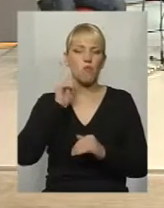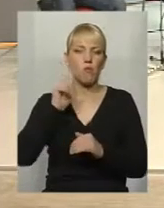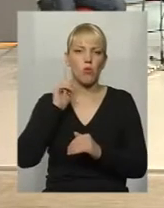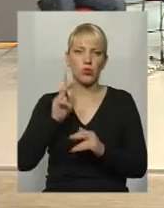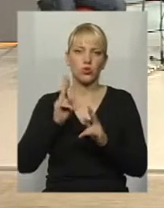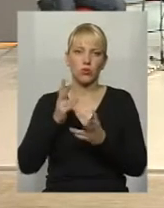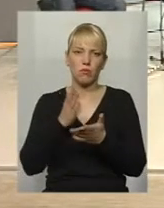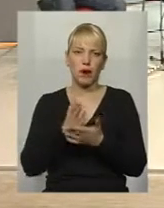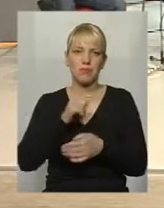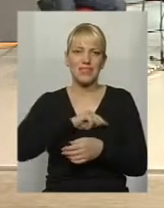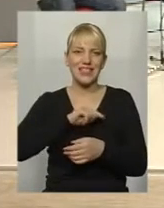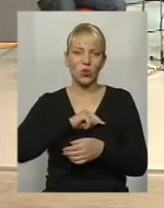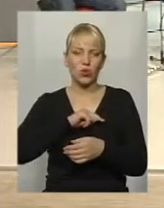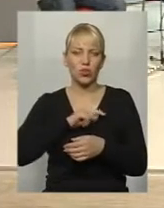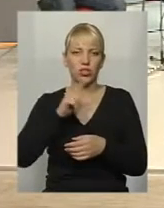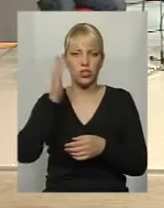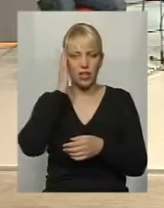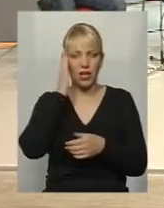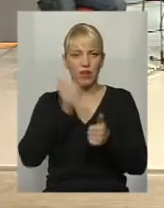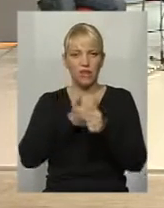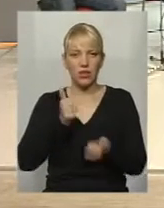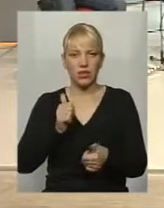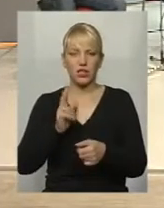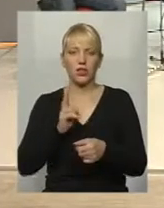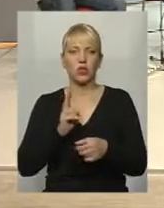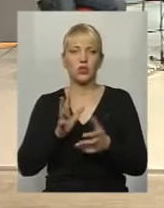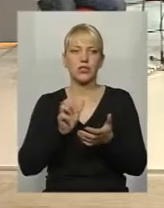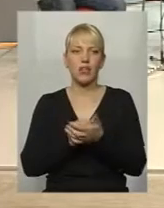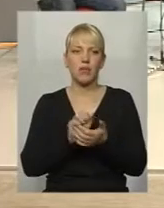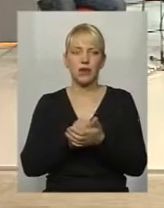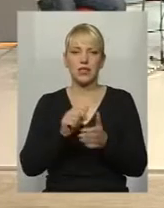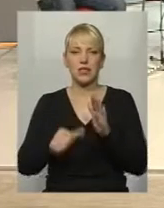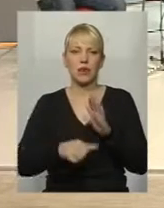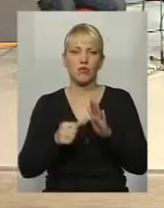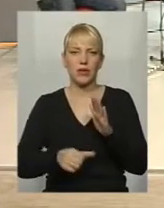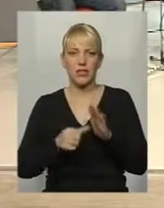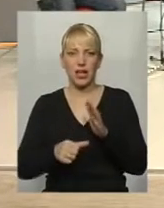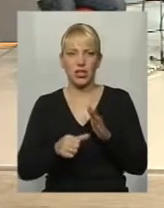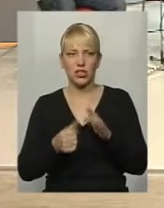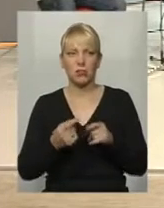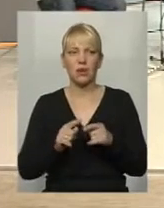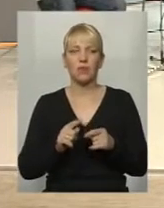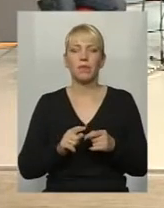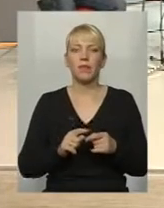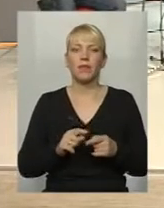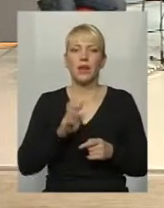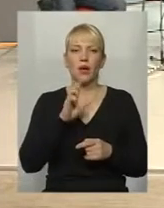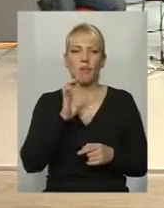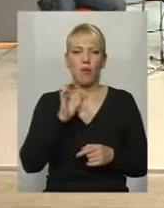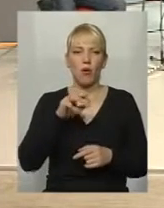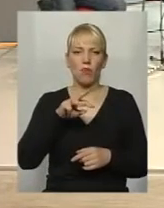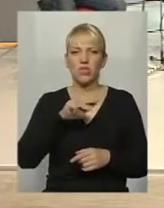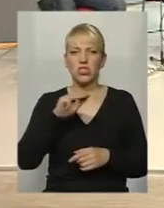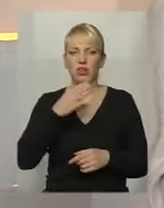має певне психологічне відхилення, які займаються людьми безхарченками, ми не будемо говорити бомжи, бо якось у мене не звучить красиво. І